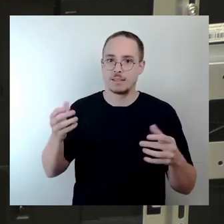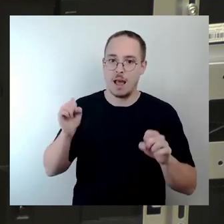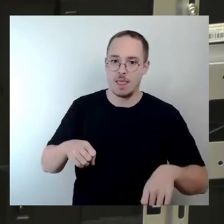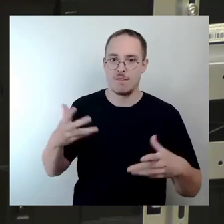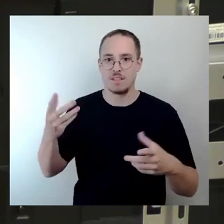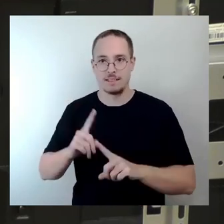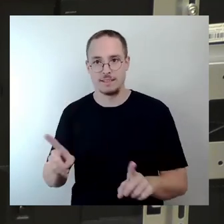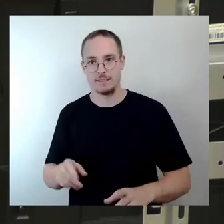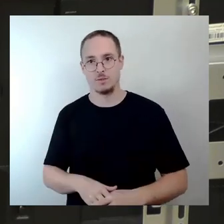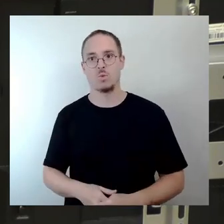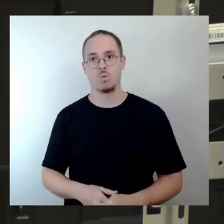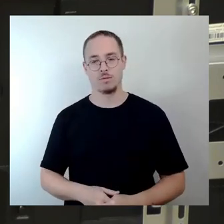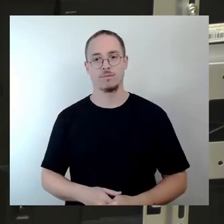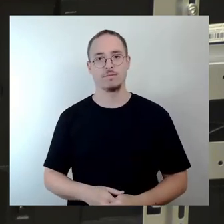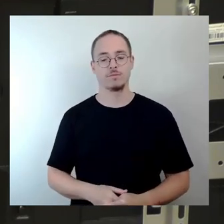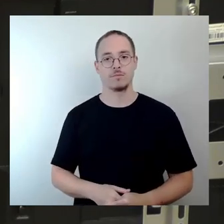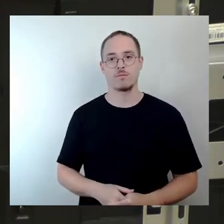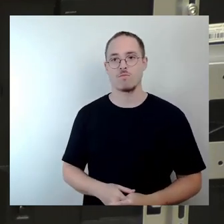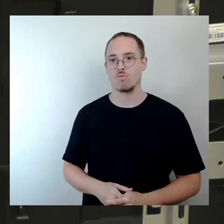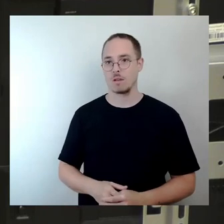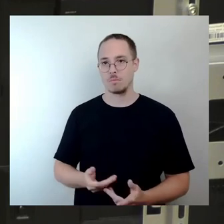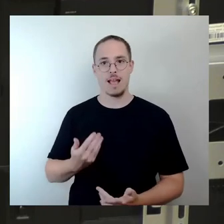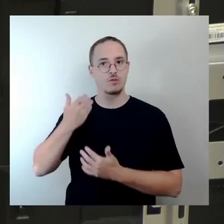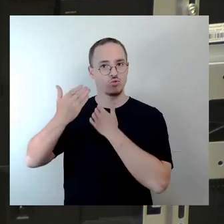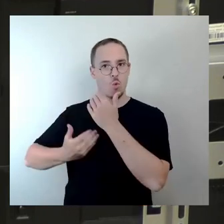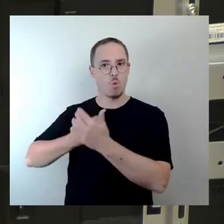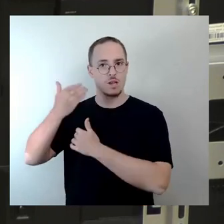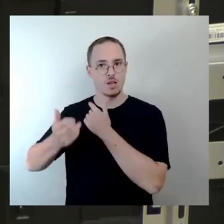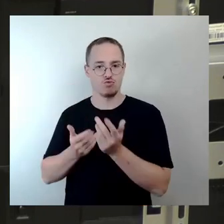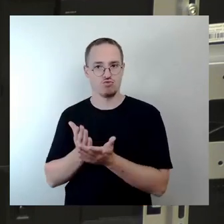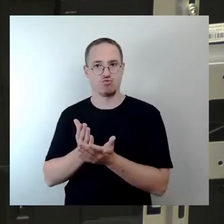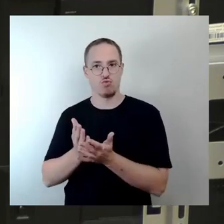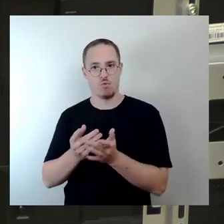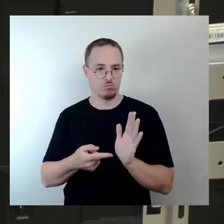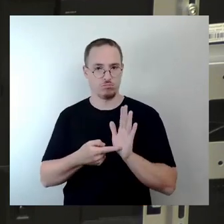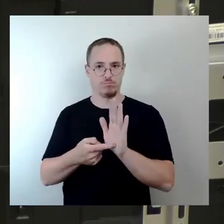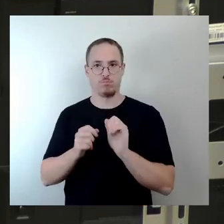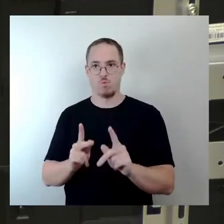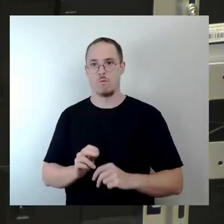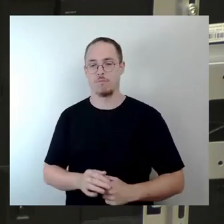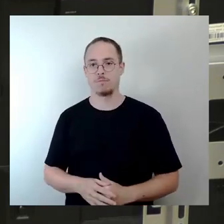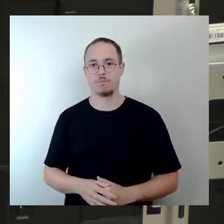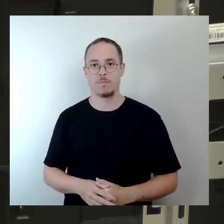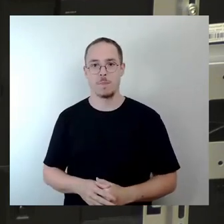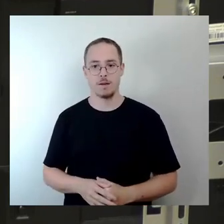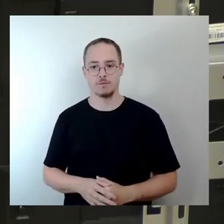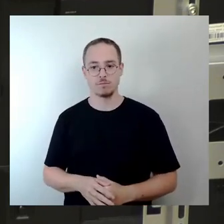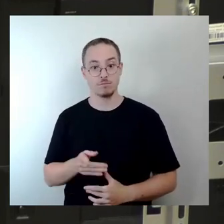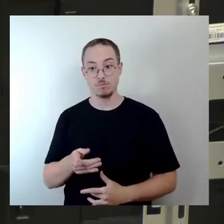schon mal dargestellt. Dann kann ich die jetzt weglassen. Die Anlage ist unstrittlich ein Gewinn für die Sportangebote in der Stadt.